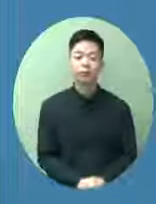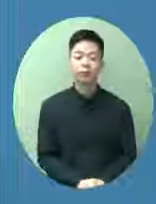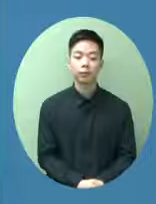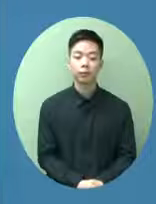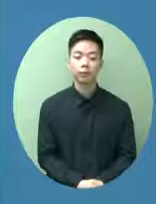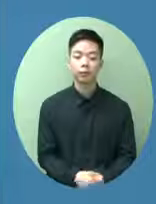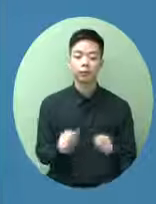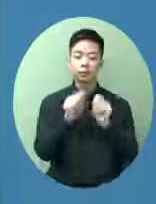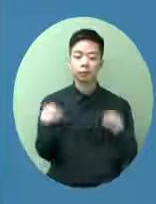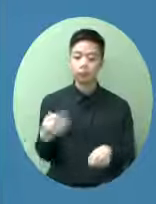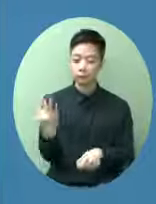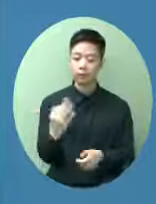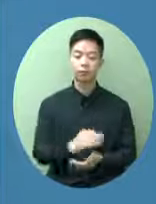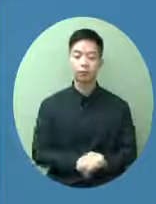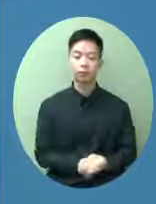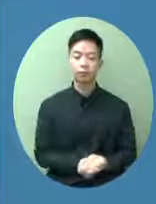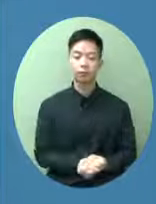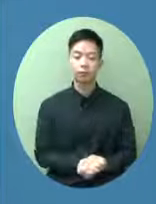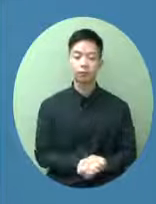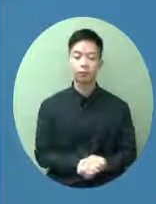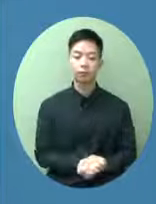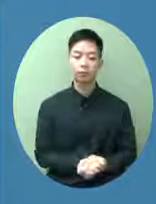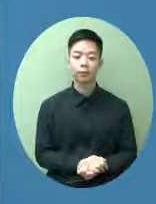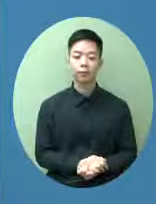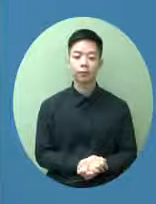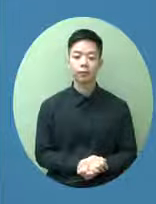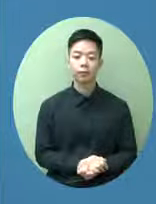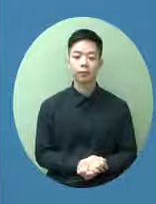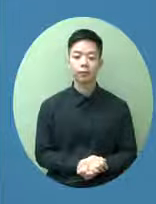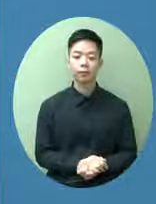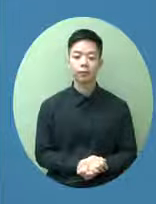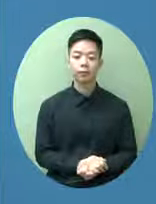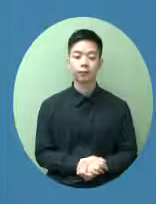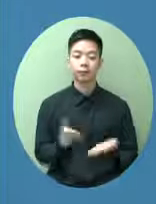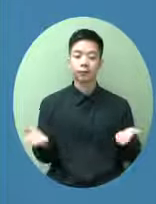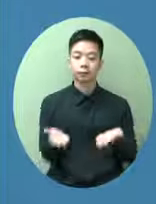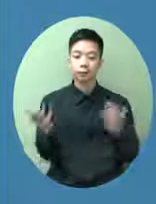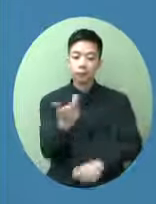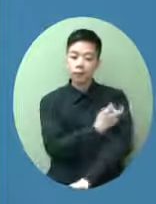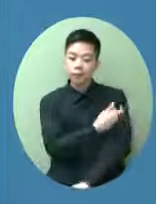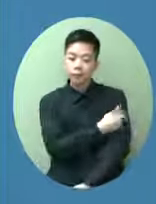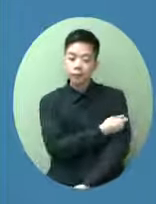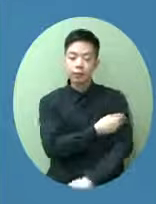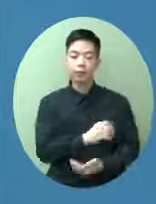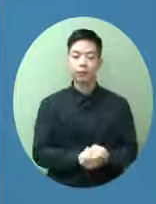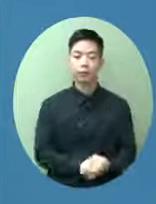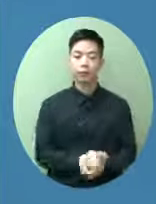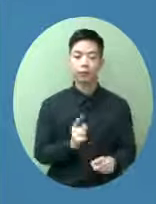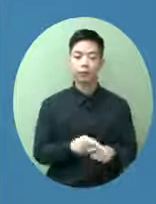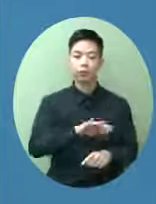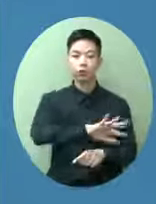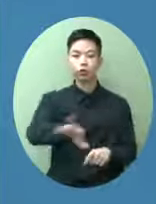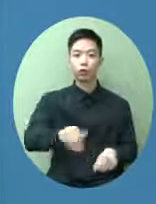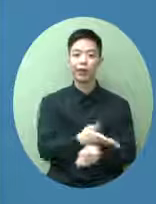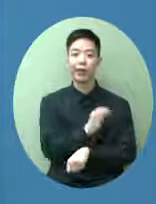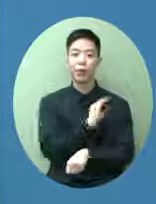三個問題就要鼓勵市民接種疫苗是全社會的責